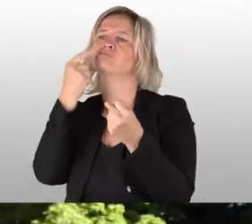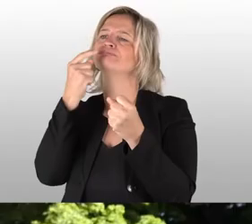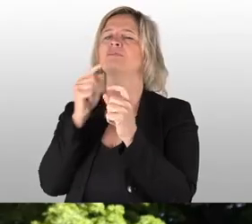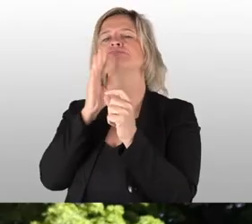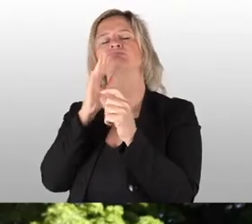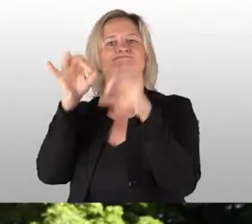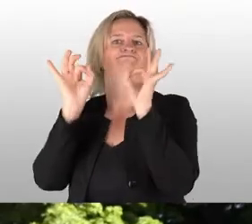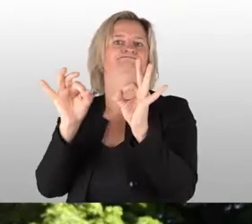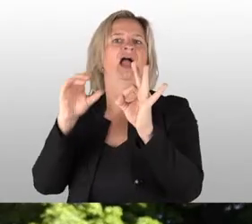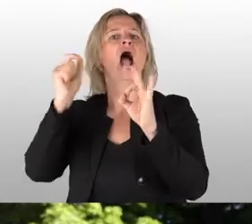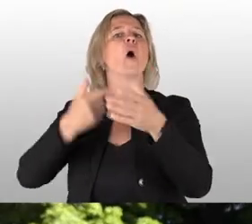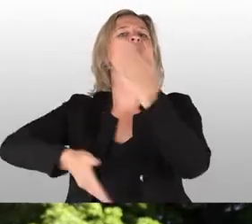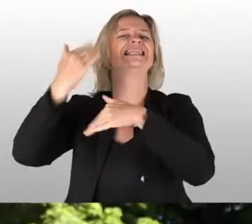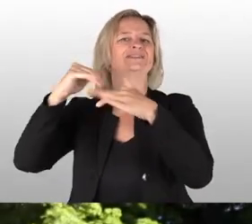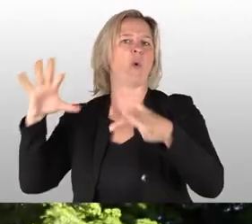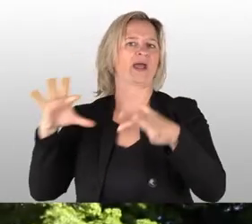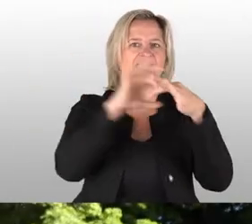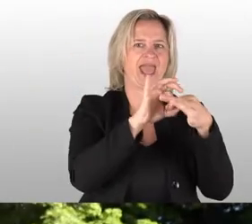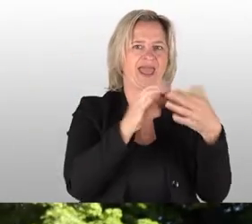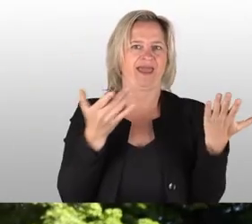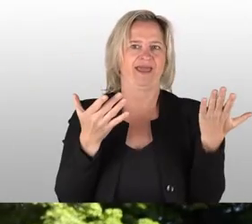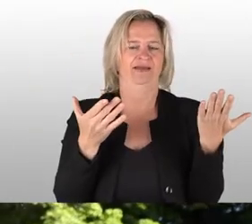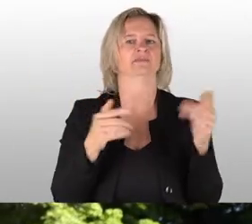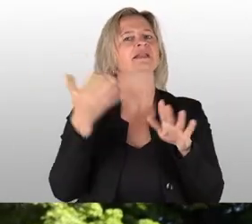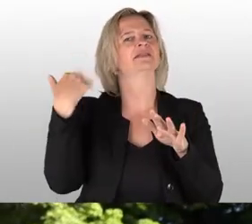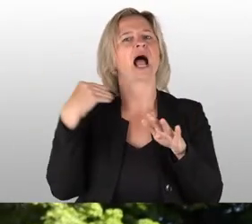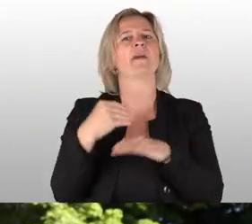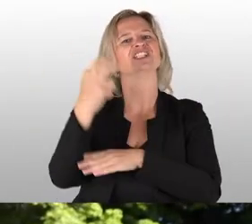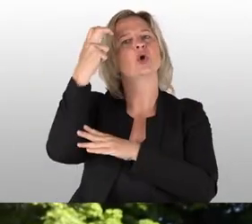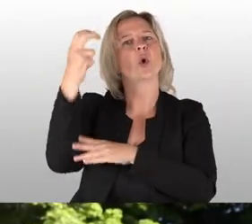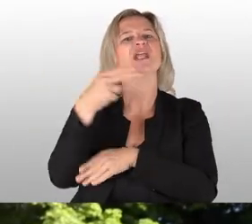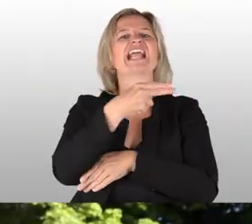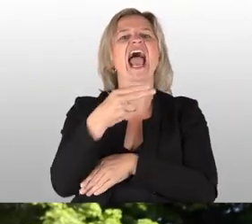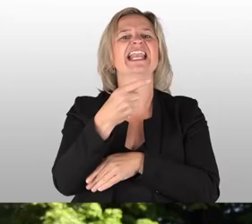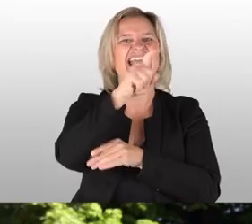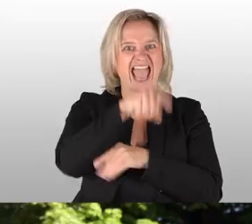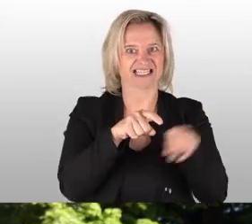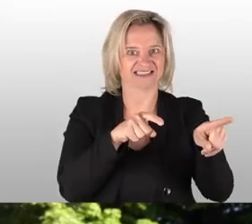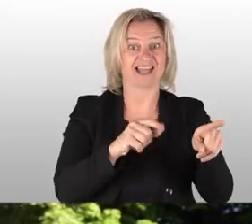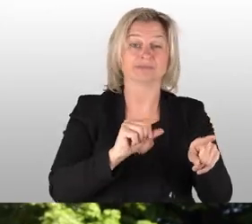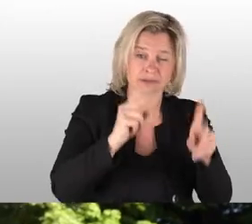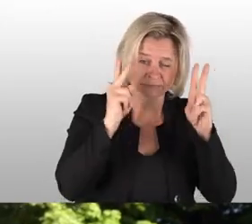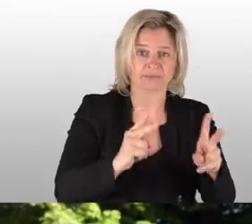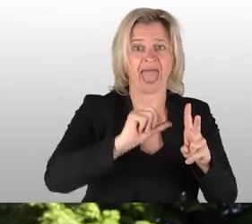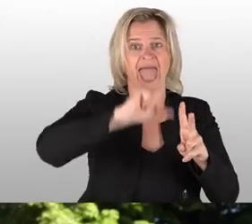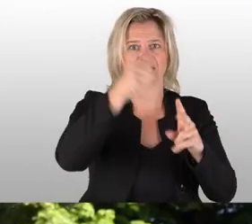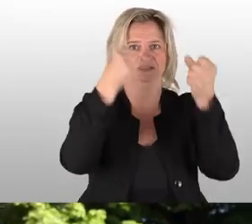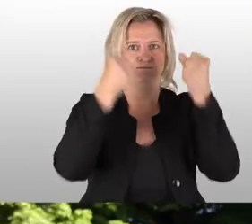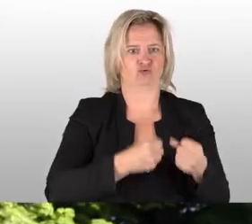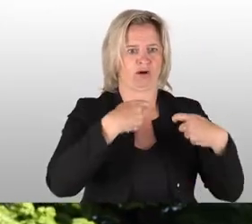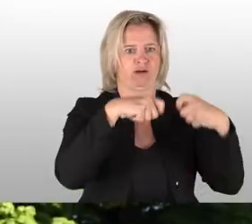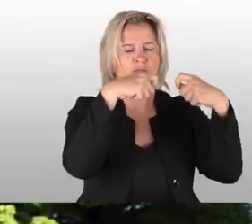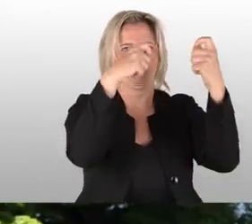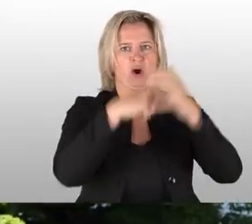nostalgischen Gründen blieb man bei der Burg. Dort hat damals König Heinrich I. seine erste Burg auch bauen lassen. Die